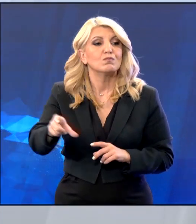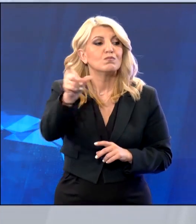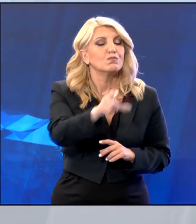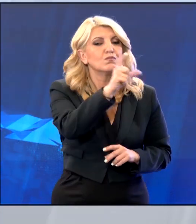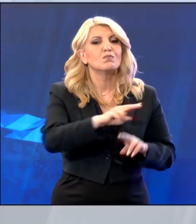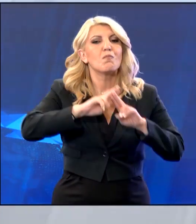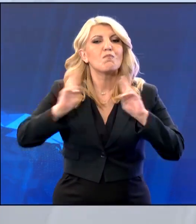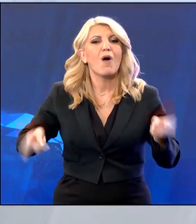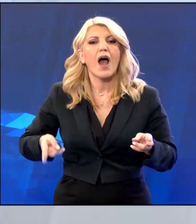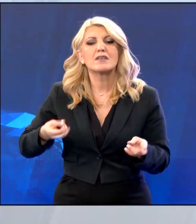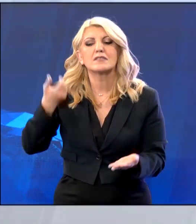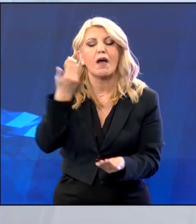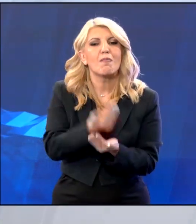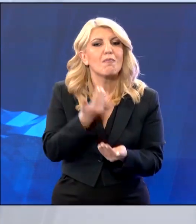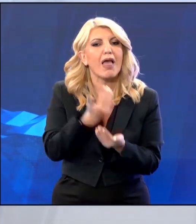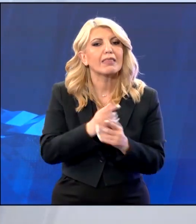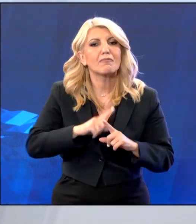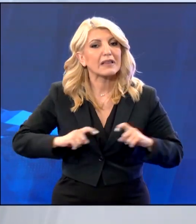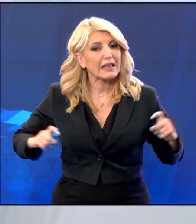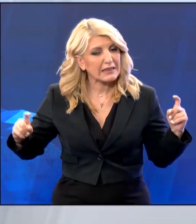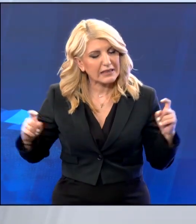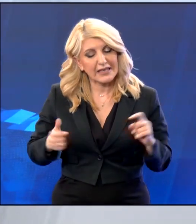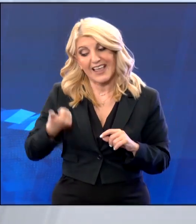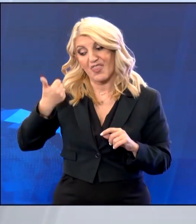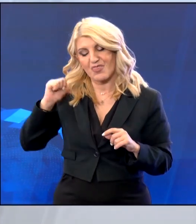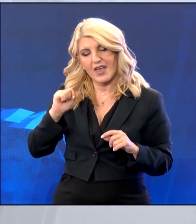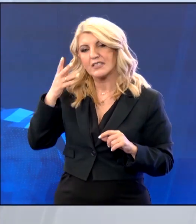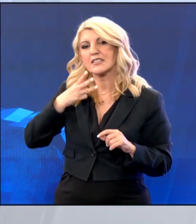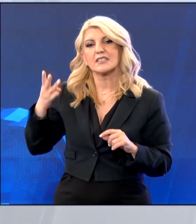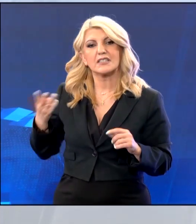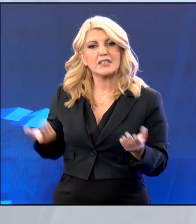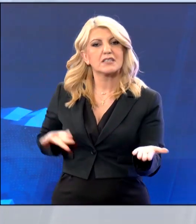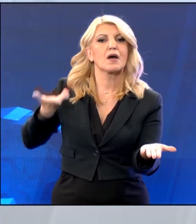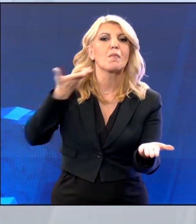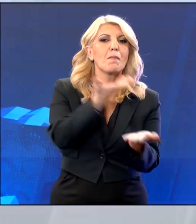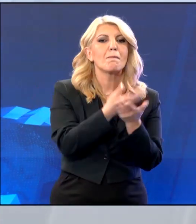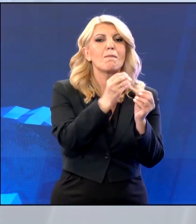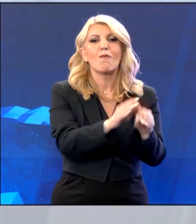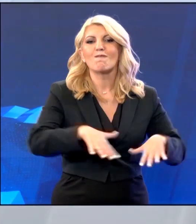Αθήνας, ενώ χθες ο ΣΥΡΙΖΑ κατέθεσε στη Βουλή πρόταση νόμου για την αντιμετώπιση της ακρίβειας.